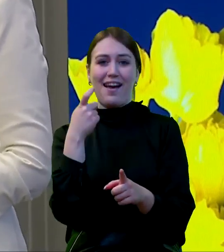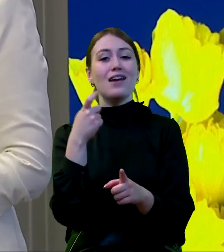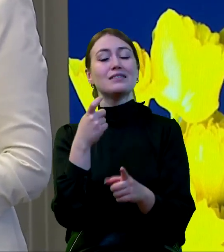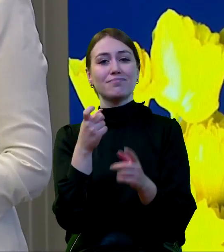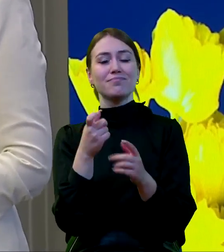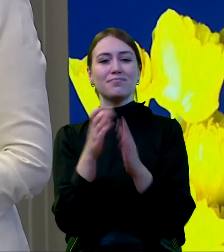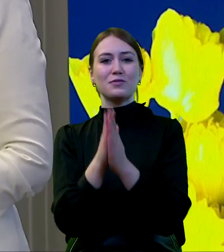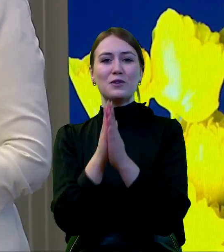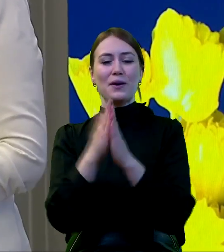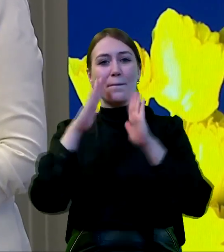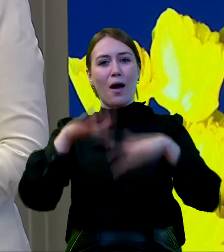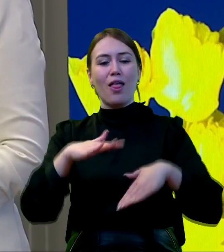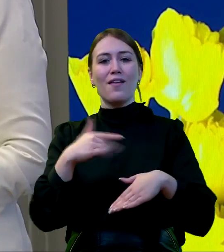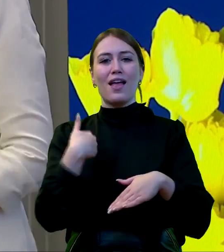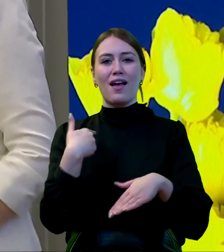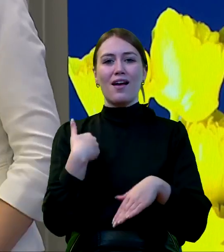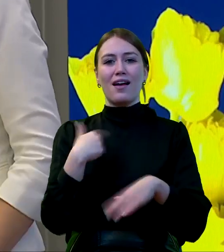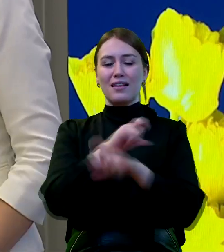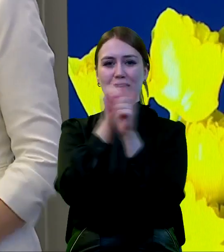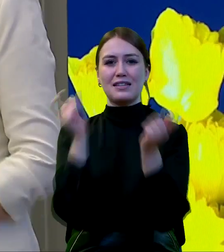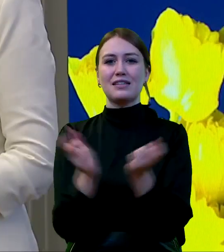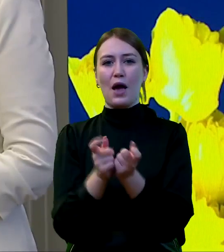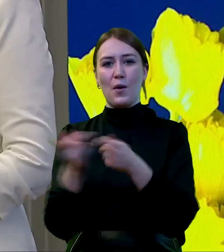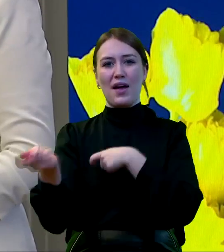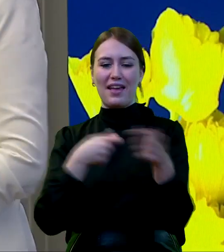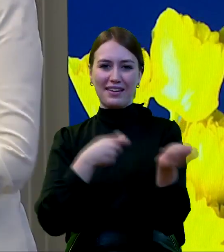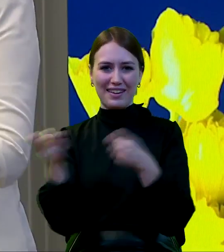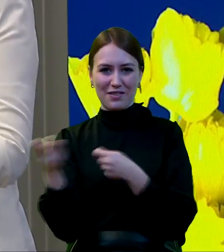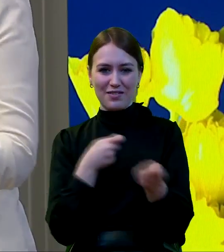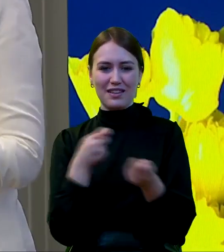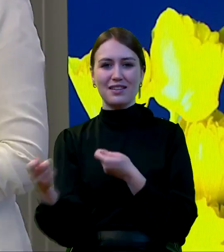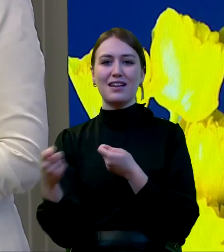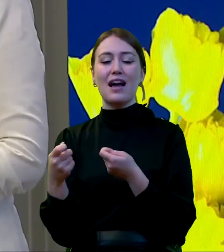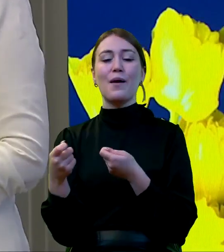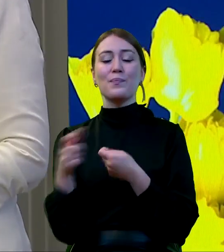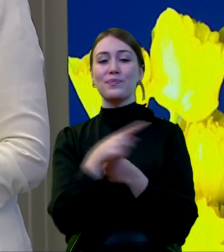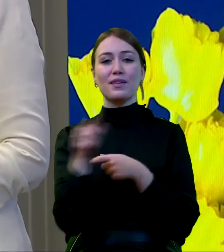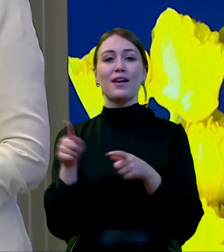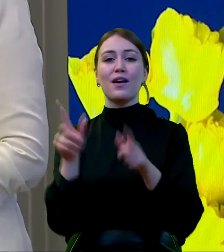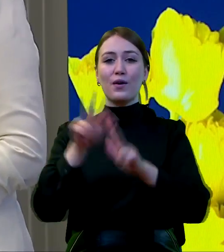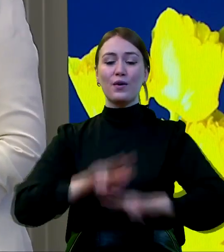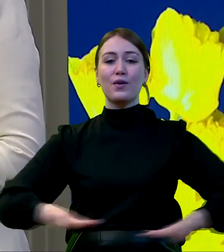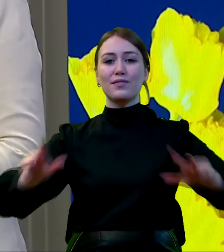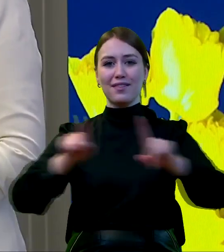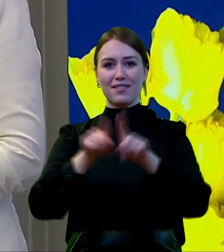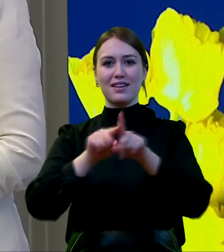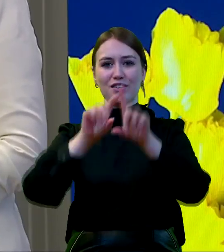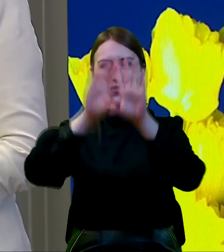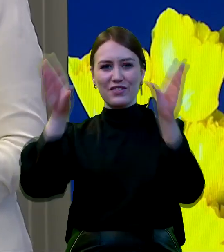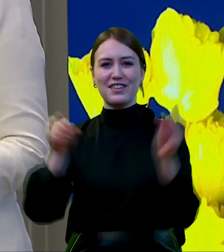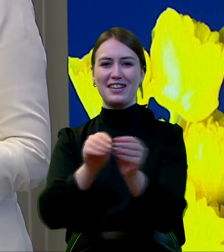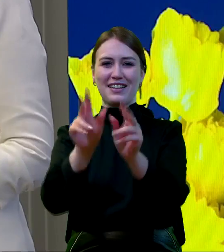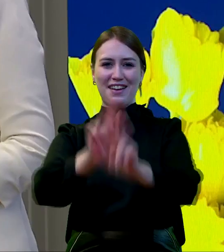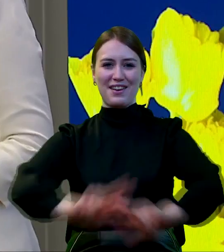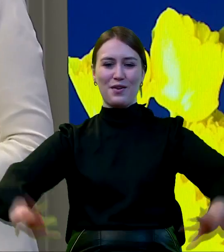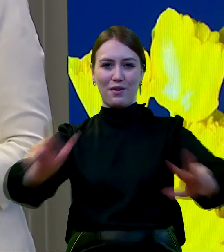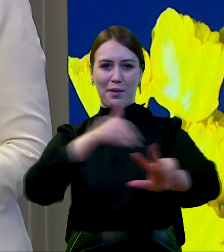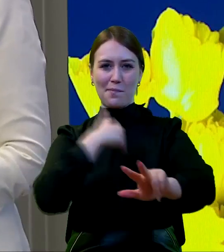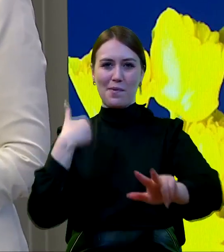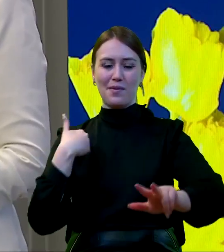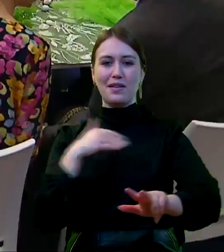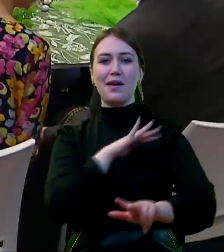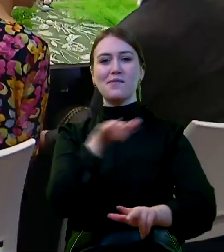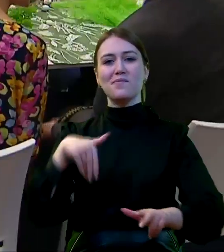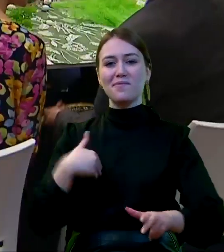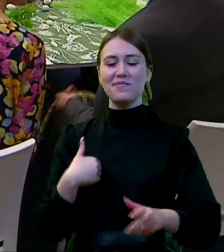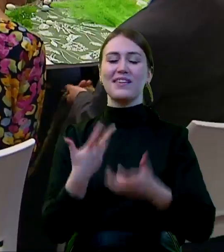Pozwólcie państwo, że w imieniu naszego całego kierownictwa, obecnym tu rodzinom i wszystkim rodzinom w Polsce